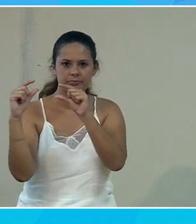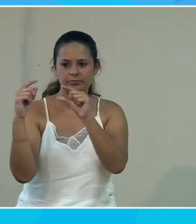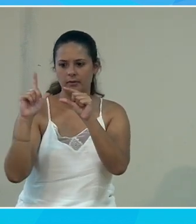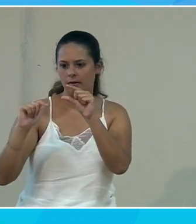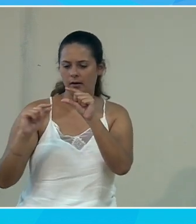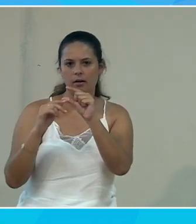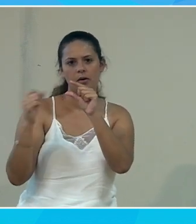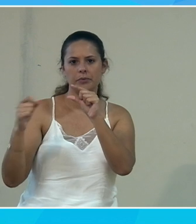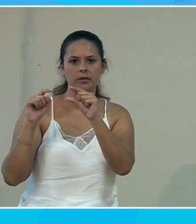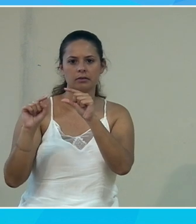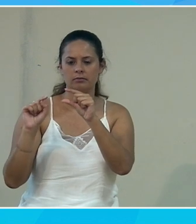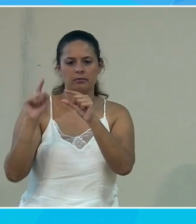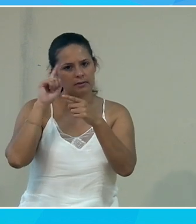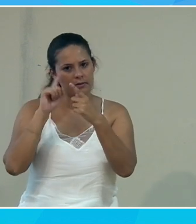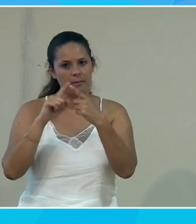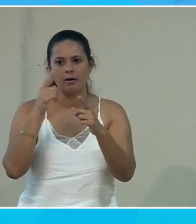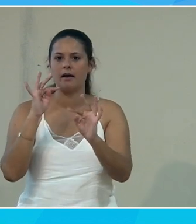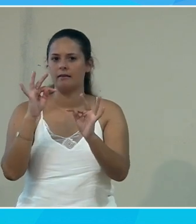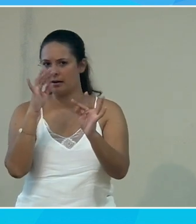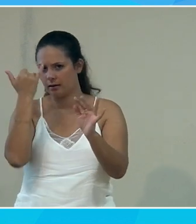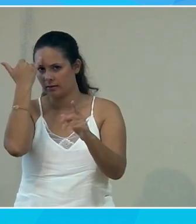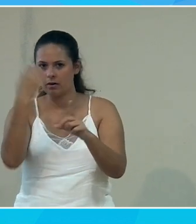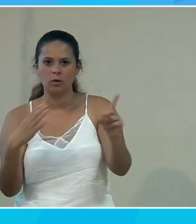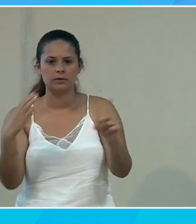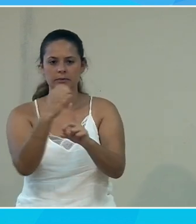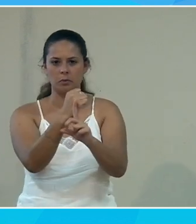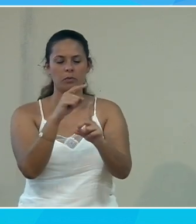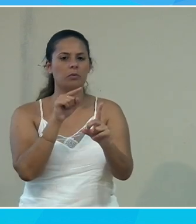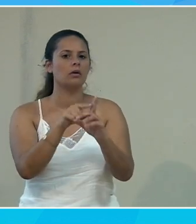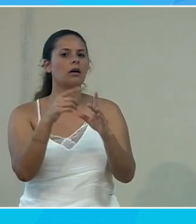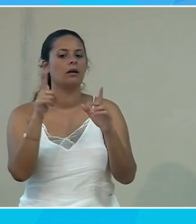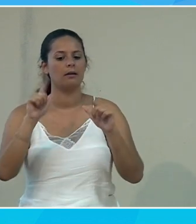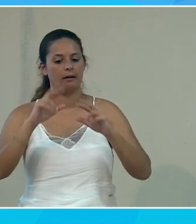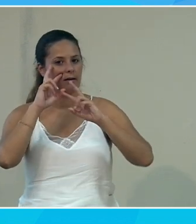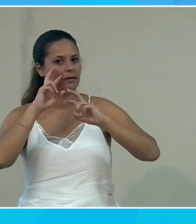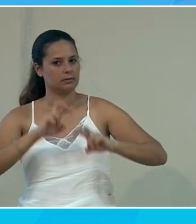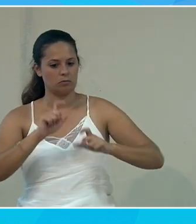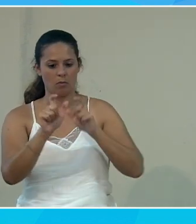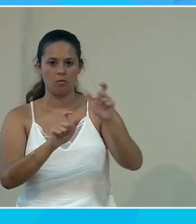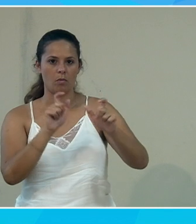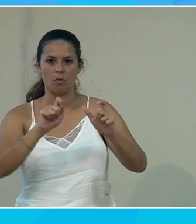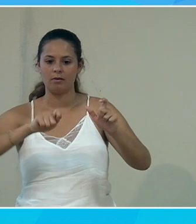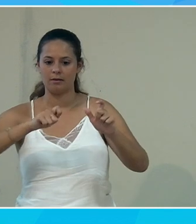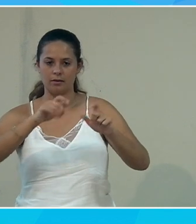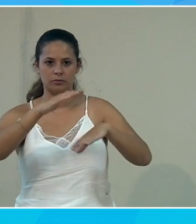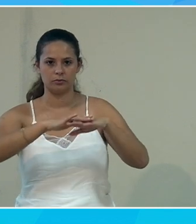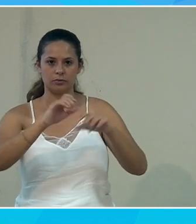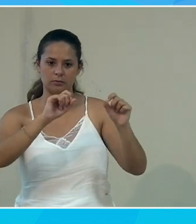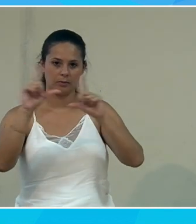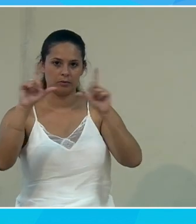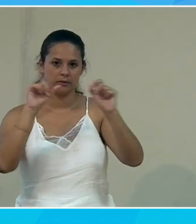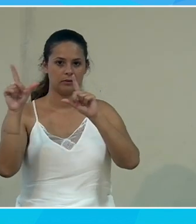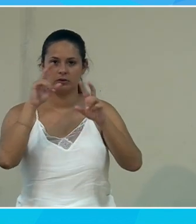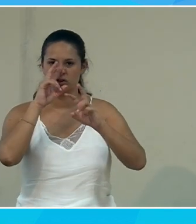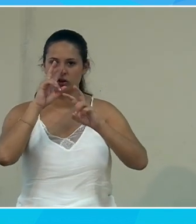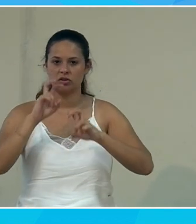côté qui s'appelle l'idée de conception sur lequel en fait il va analyser les mots clés qui se trouvent sur ma diapositive et il